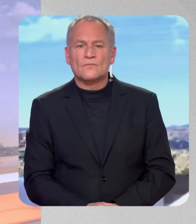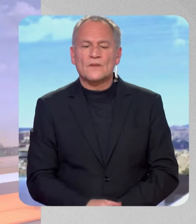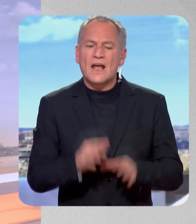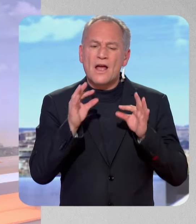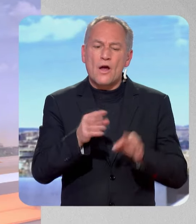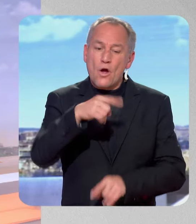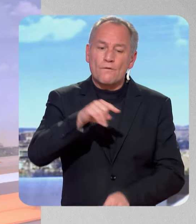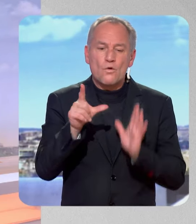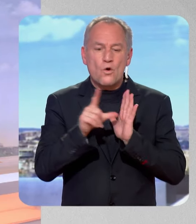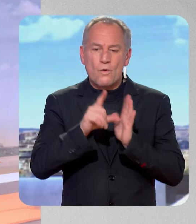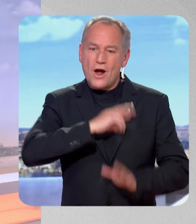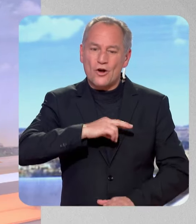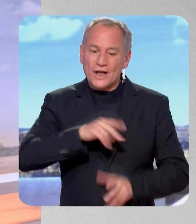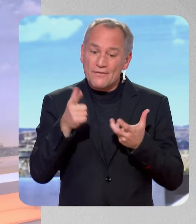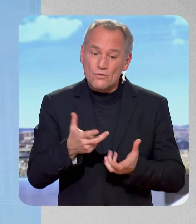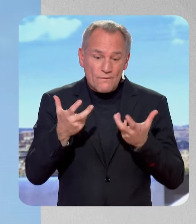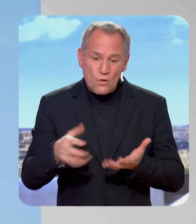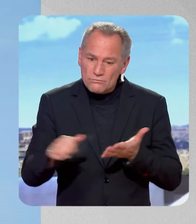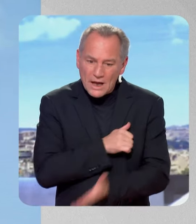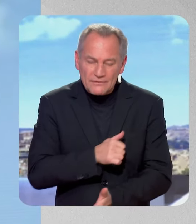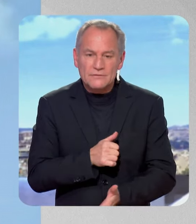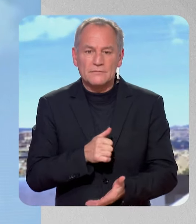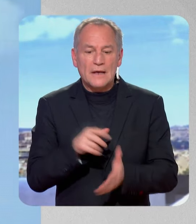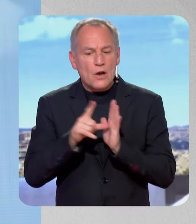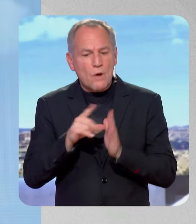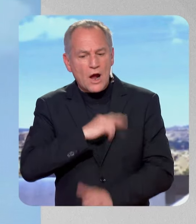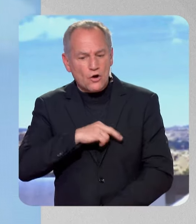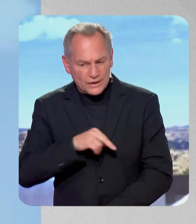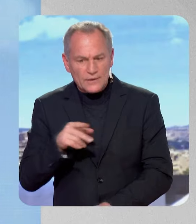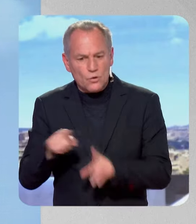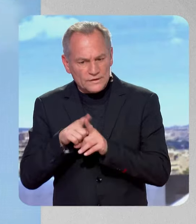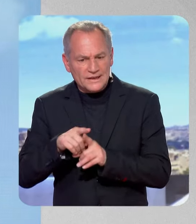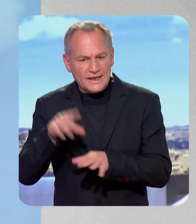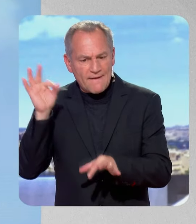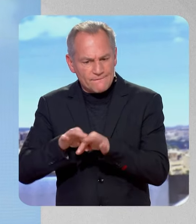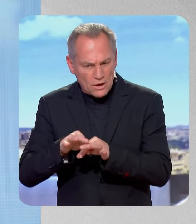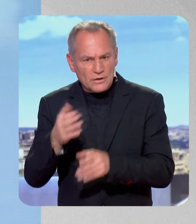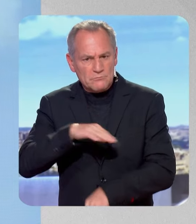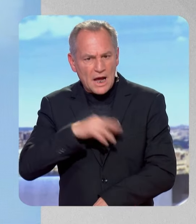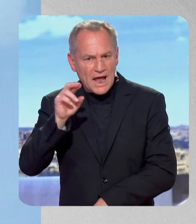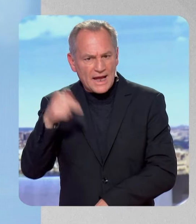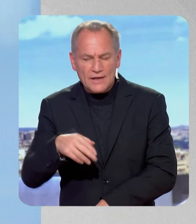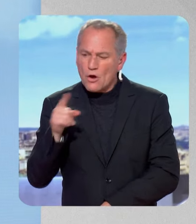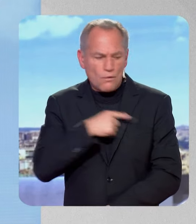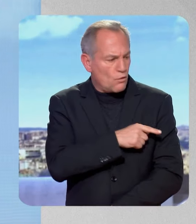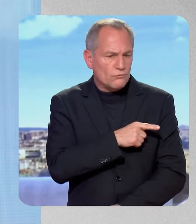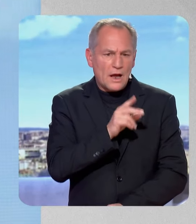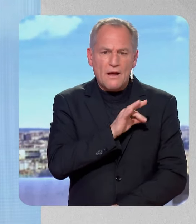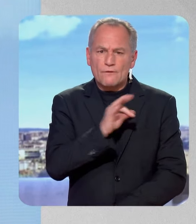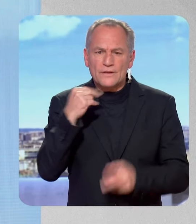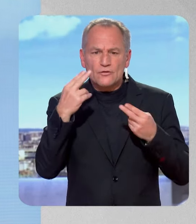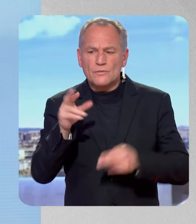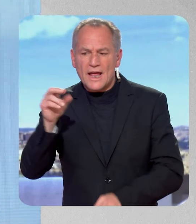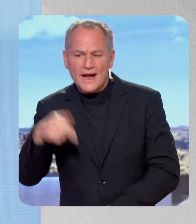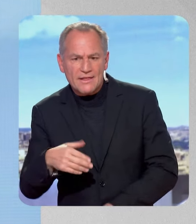l'abrogation de la réforme des retraites, qui sera voté également par le Rassemblement National. Il n pas d'alliance, mais là-dessus aussi, le Rassemblement National va voter